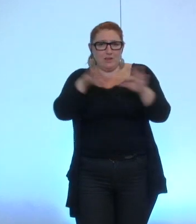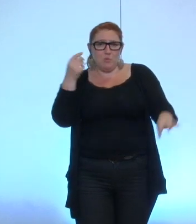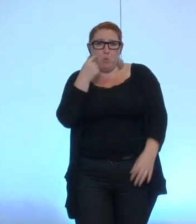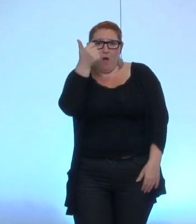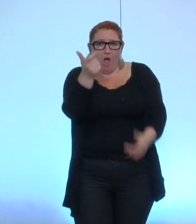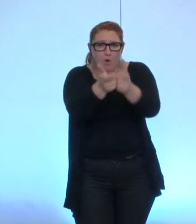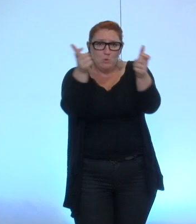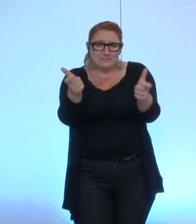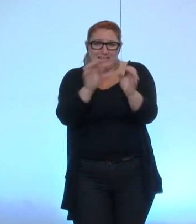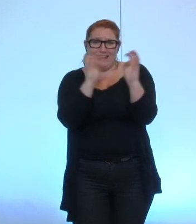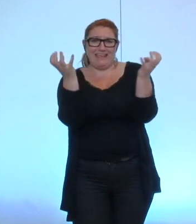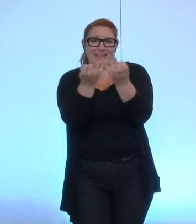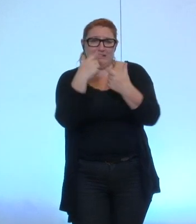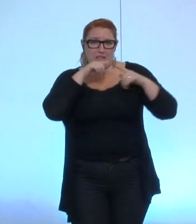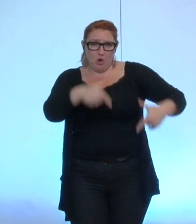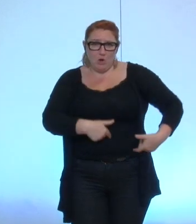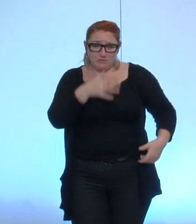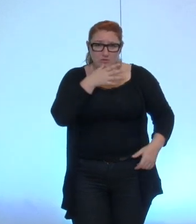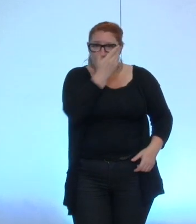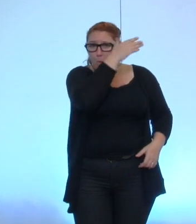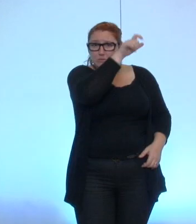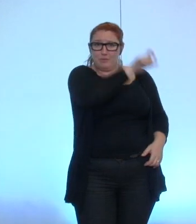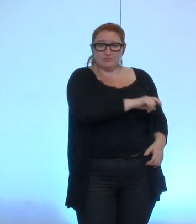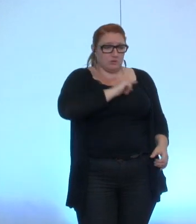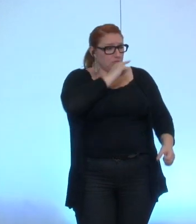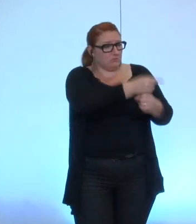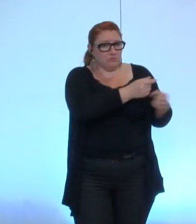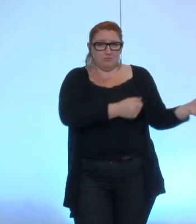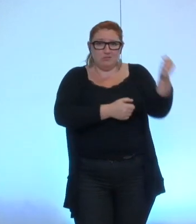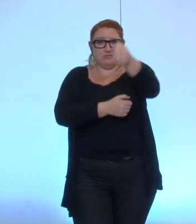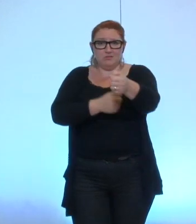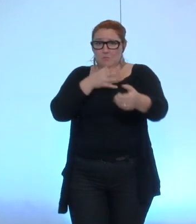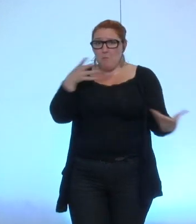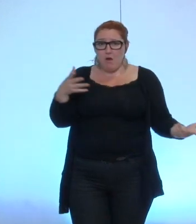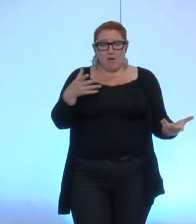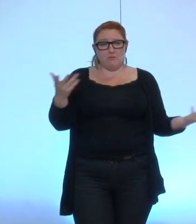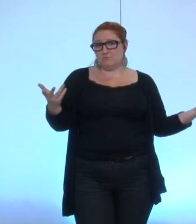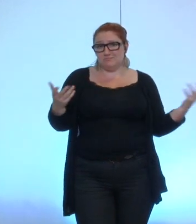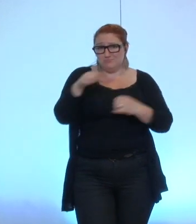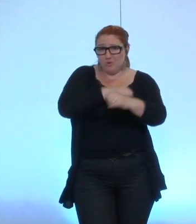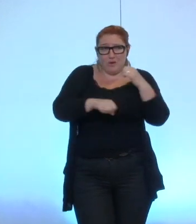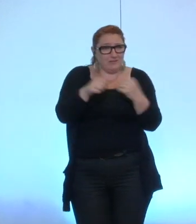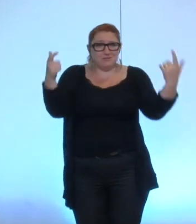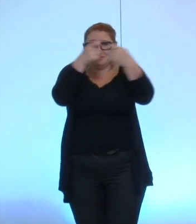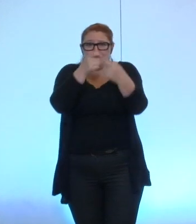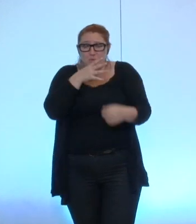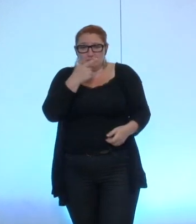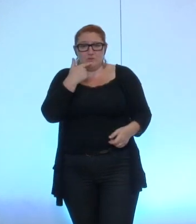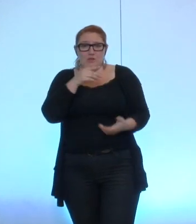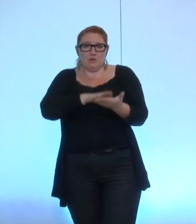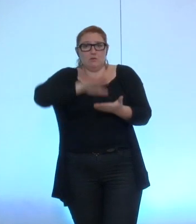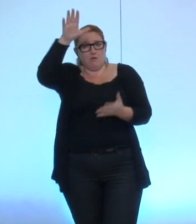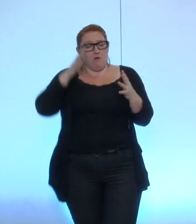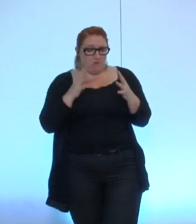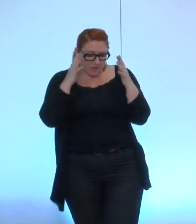on est dans l'impossibilité de mettre en place cette disposition donc l'engagement étant